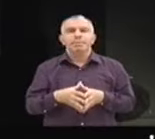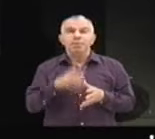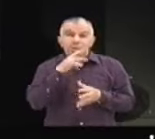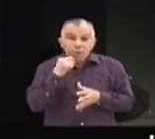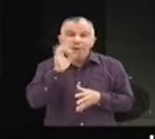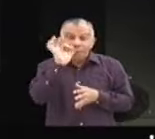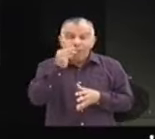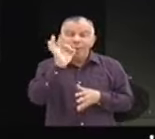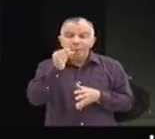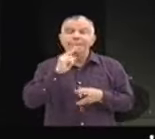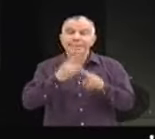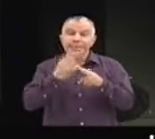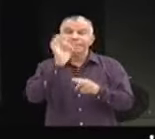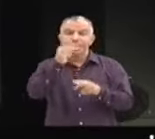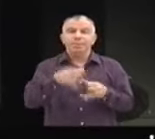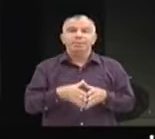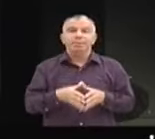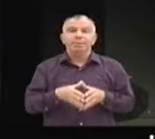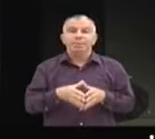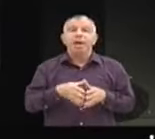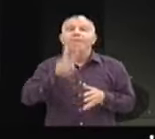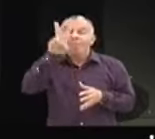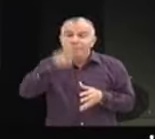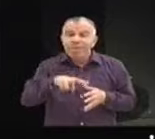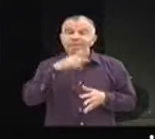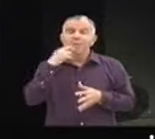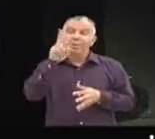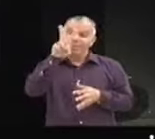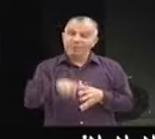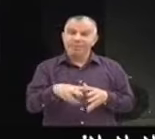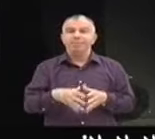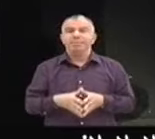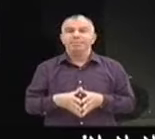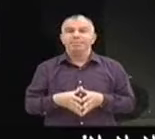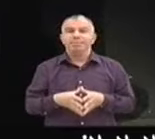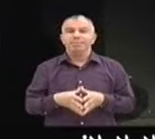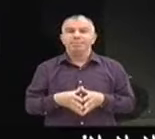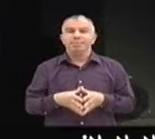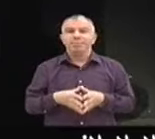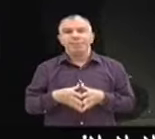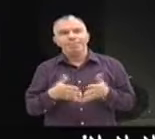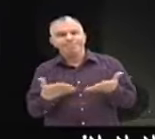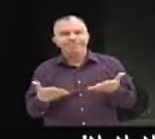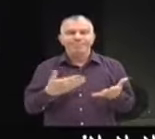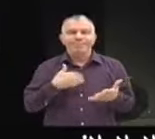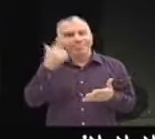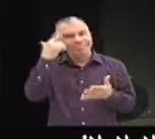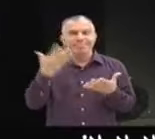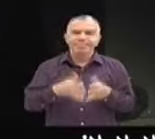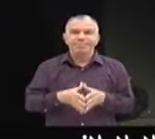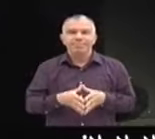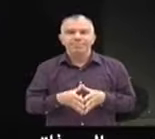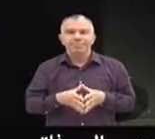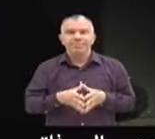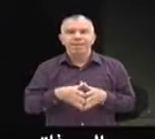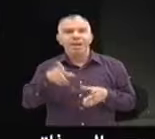Avec une juive. Un prix juive. Même pas un hushkenaz, non, non, non, non.